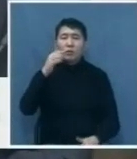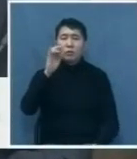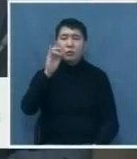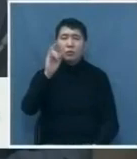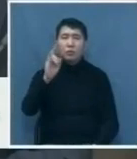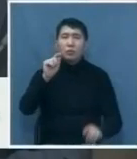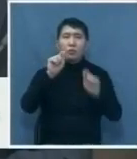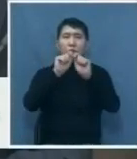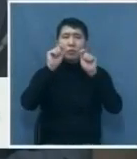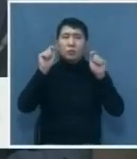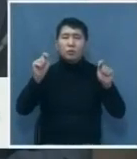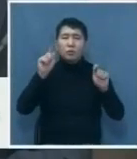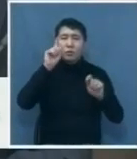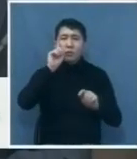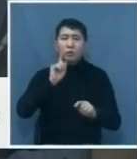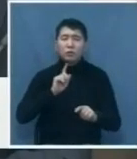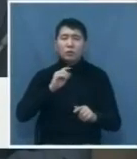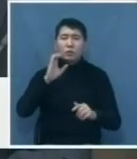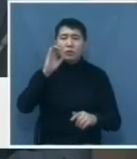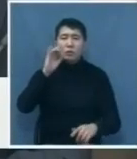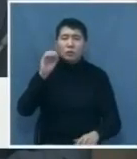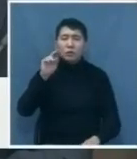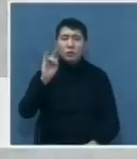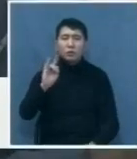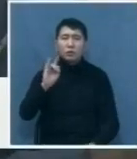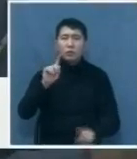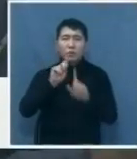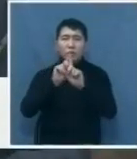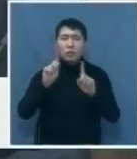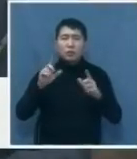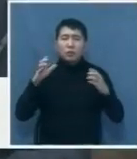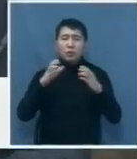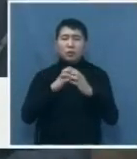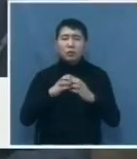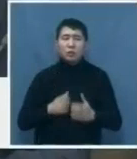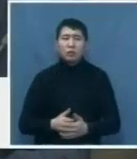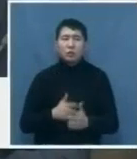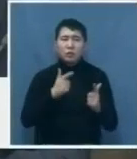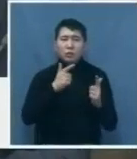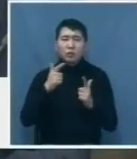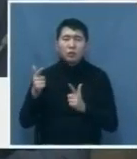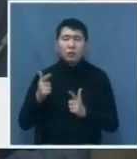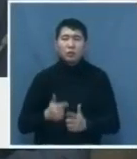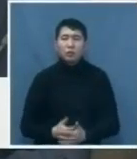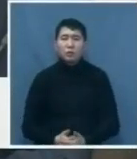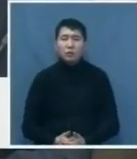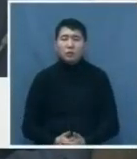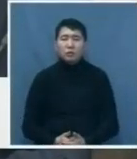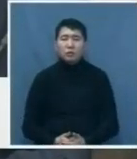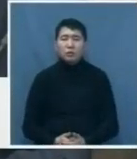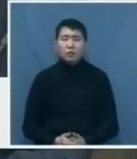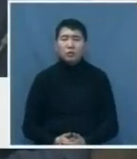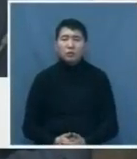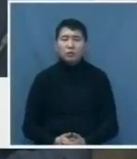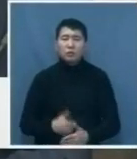создания благоприятной среды для работы с иностранными компаниями. Я со своей стороны готов всесторонне к контакту,